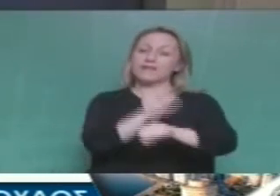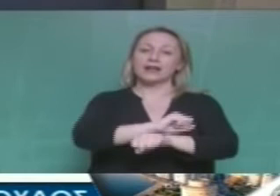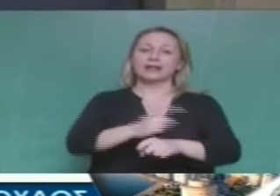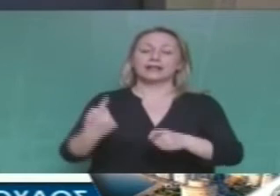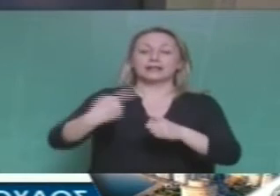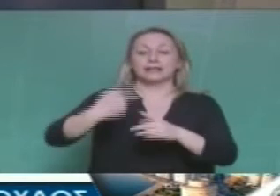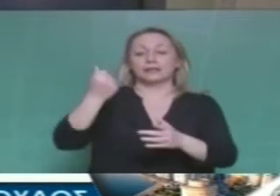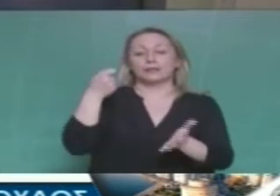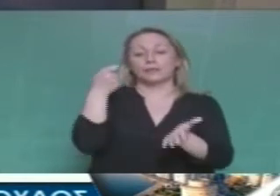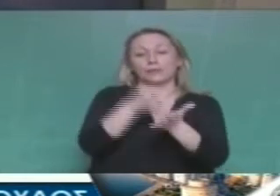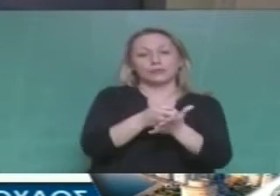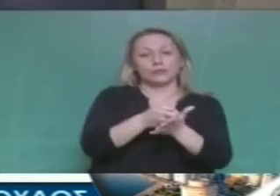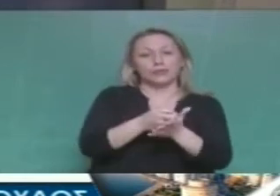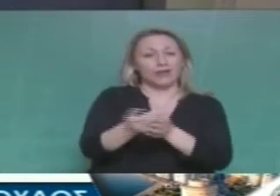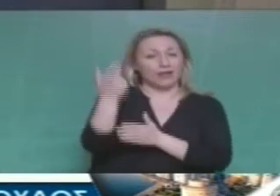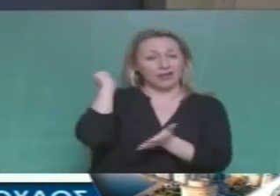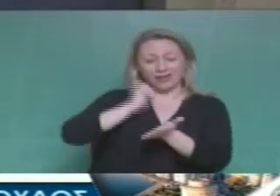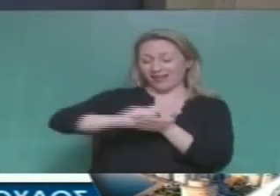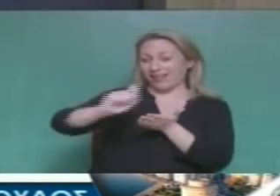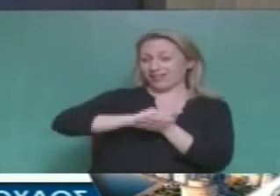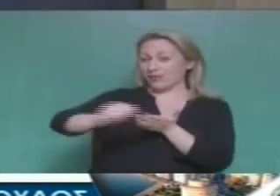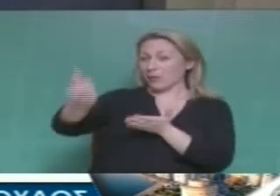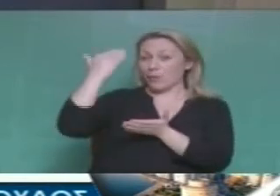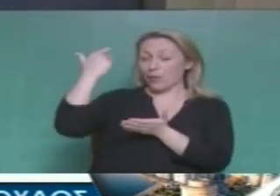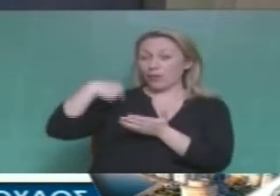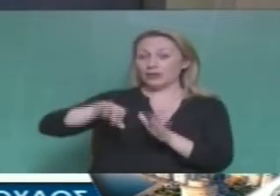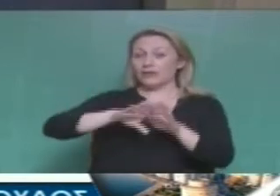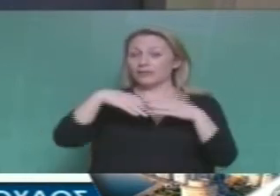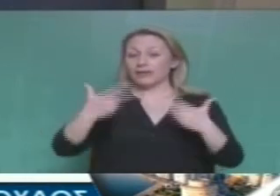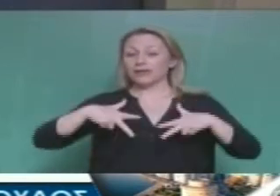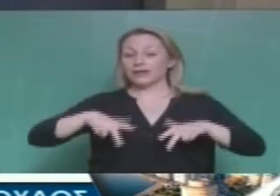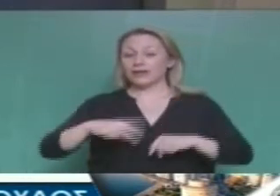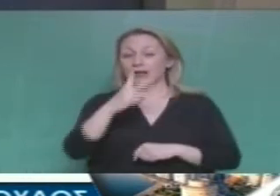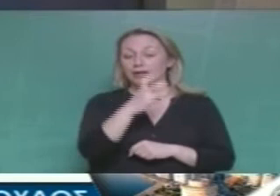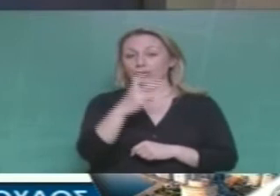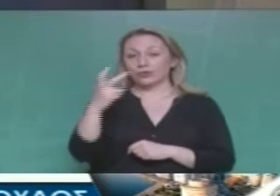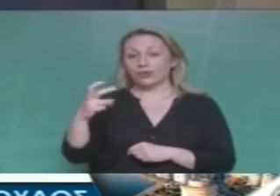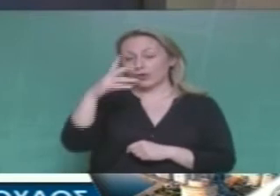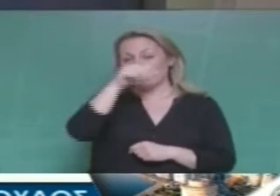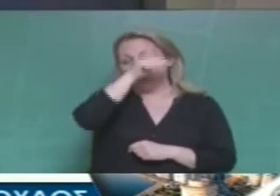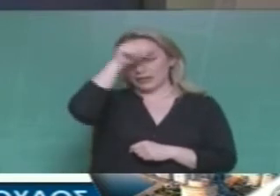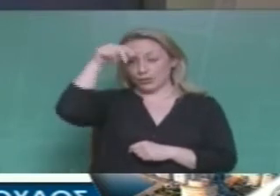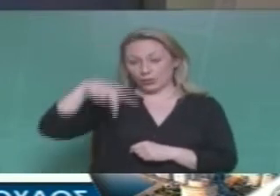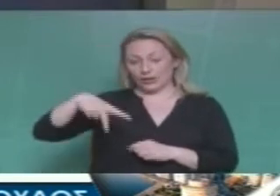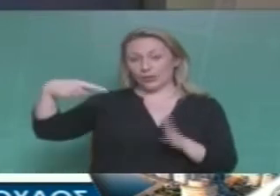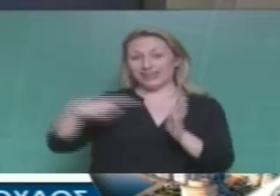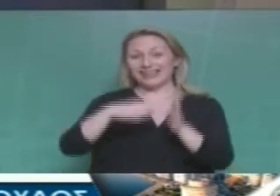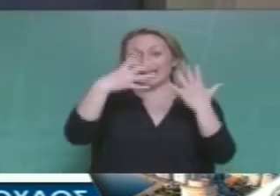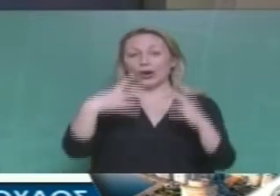Πότε γράφτηκε αυτό στην εφημερία της κυβερνήσεως. Στις 22 Ιλίου του 1922.